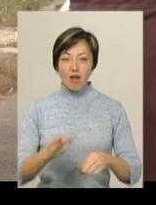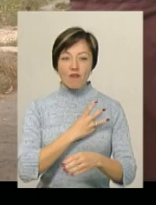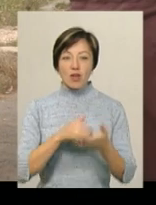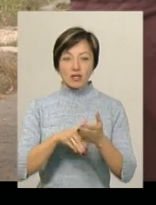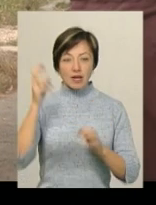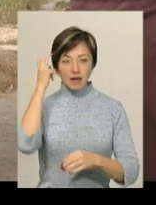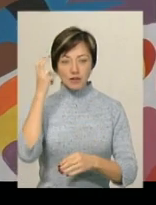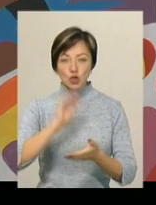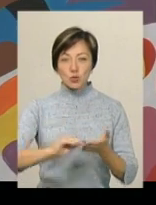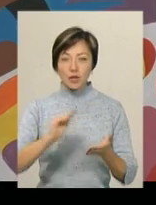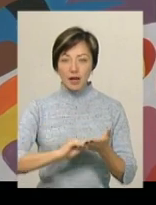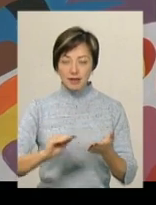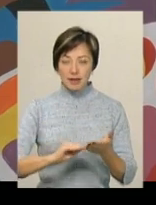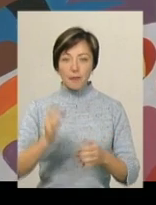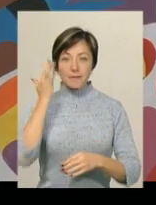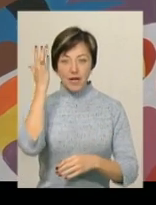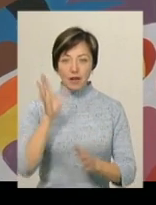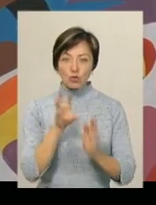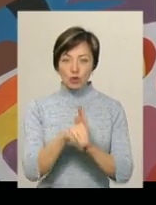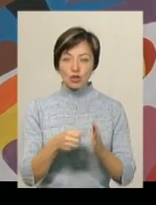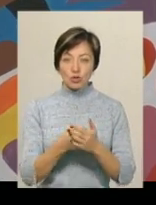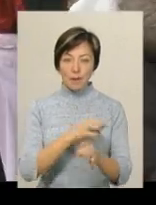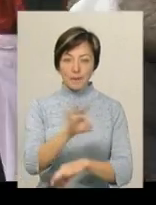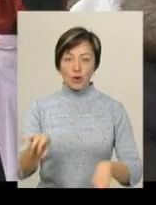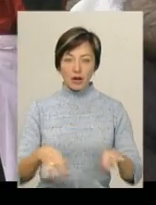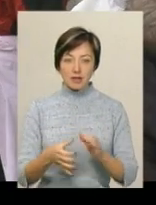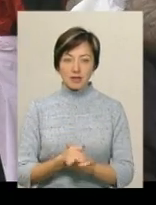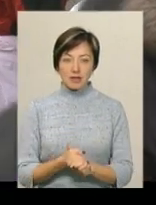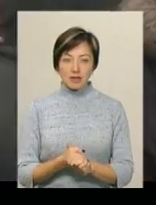столична журналістка Ангеліна Перчук, каже, мріяла долучитися до проєкту.